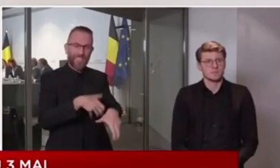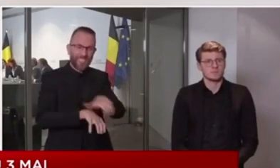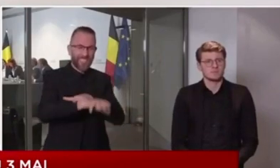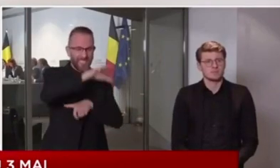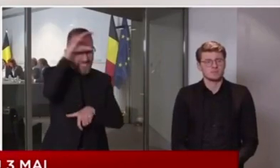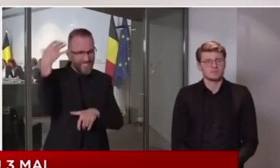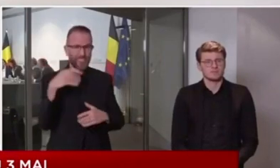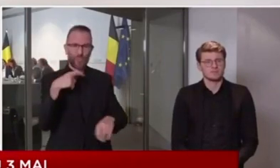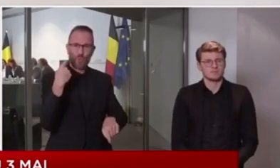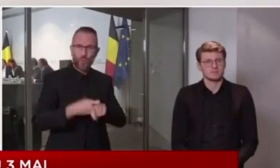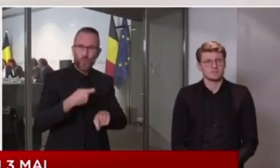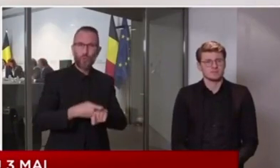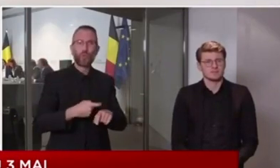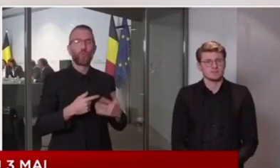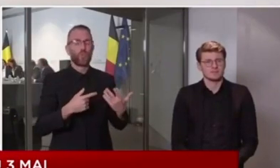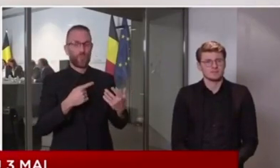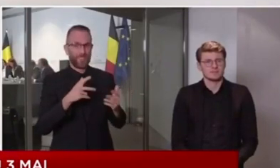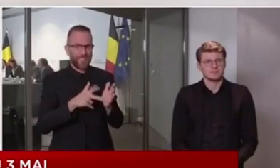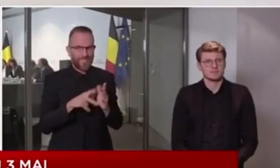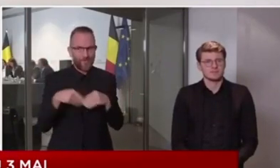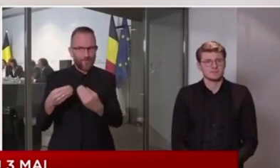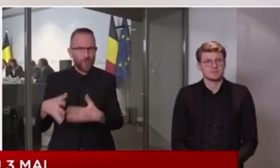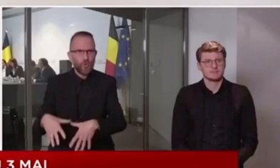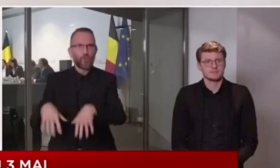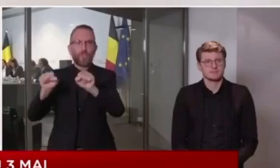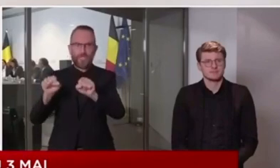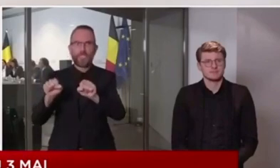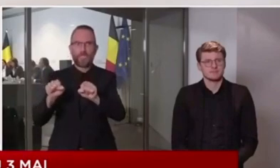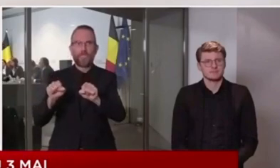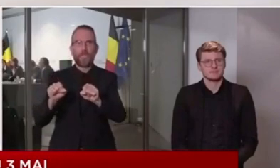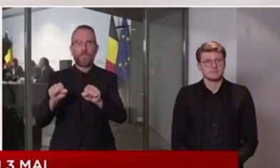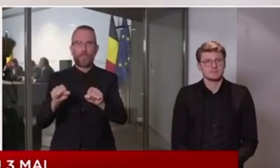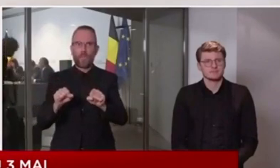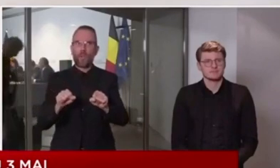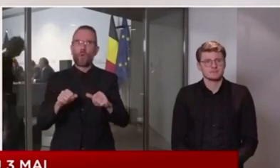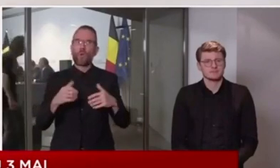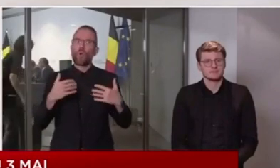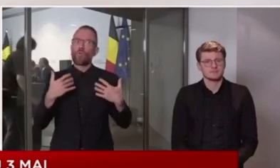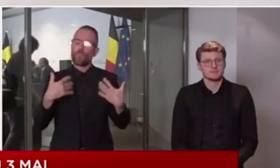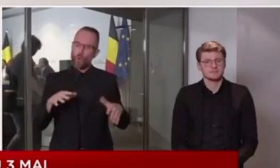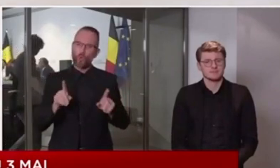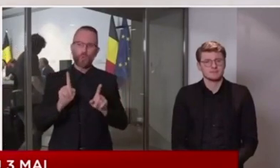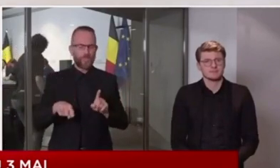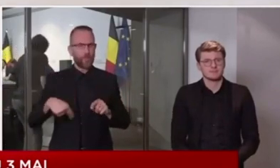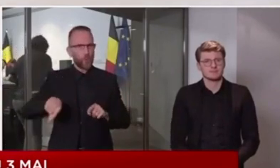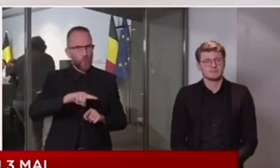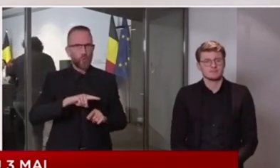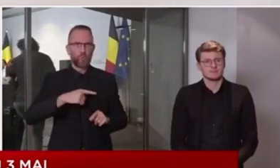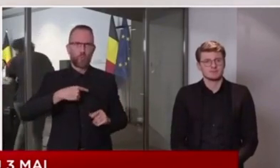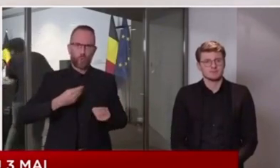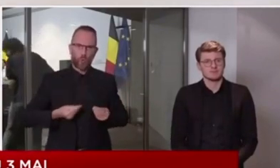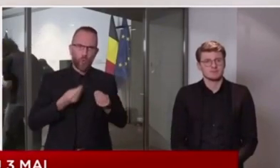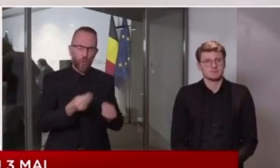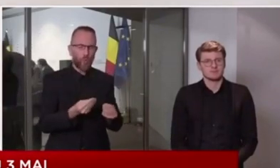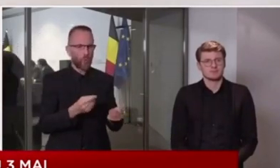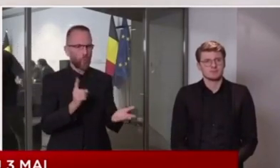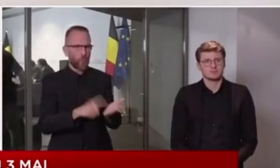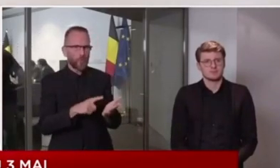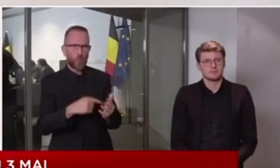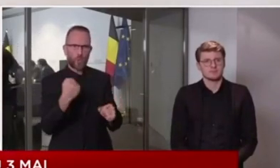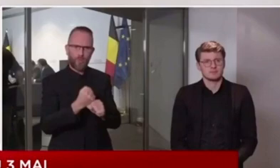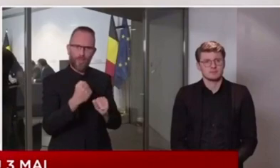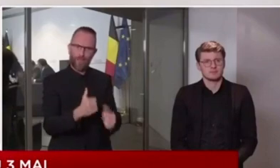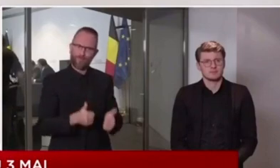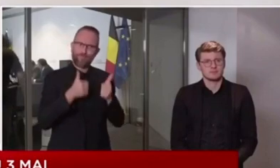autres travailleurs de première ligne, pouvoir exercer leur métier dans les meilleures conditions possibles. C'est pourquoi, dans un contexte de pénurie